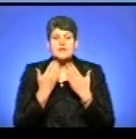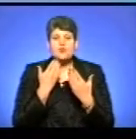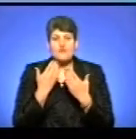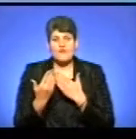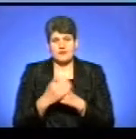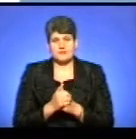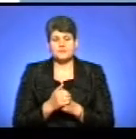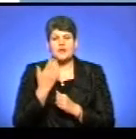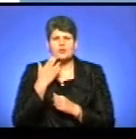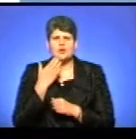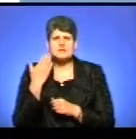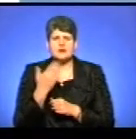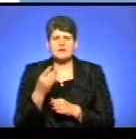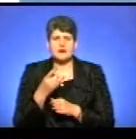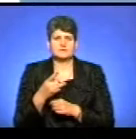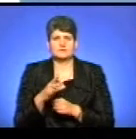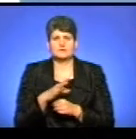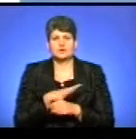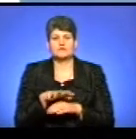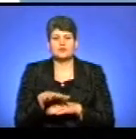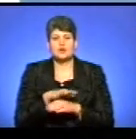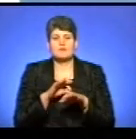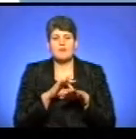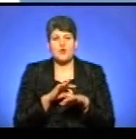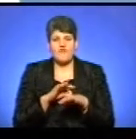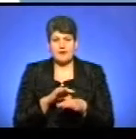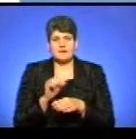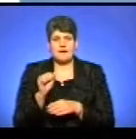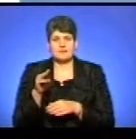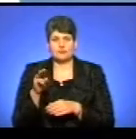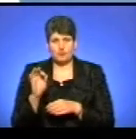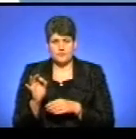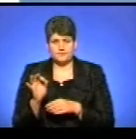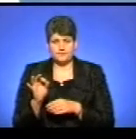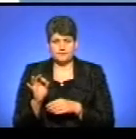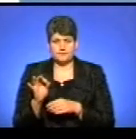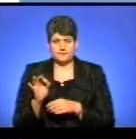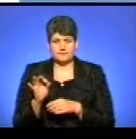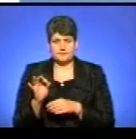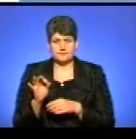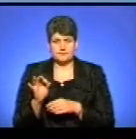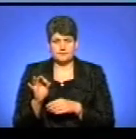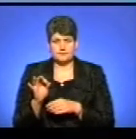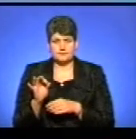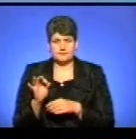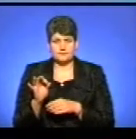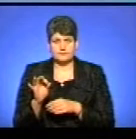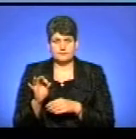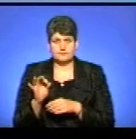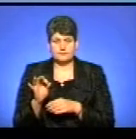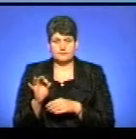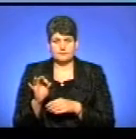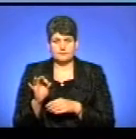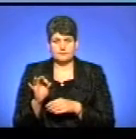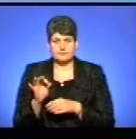А коли в останнє ви знаходилися вже зараз в зоні проведення АТО, вже зараз операції? Два тижні тому,